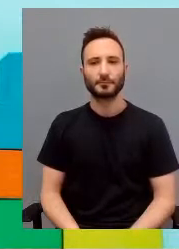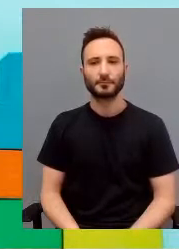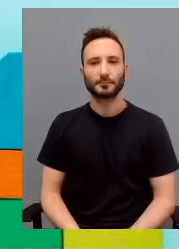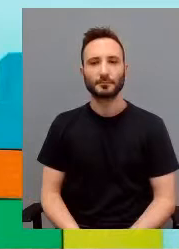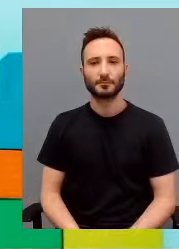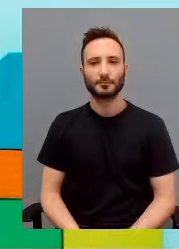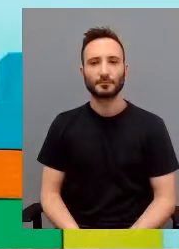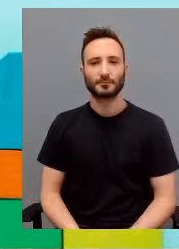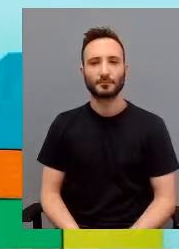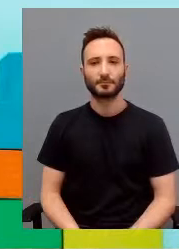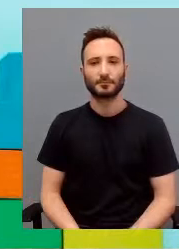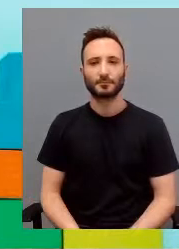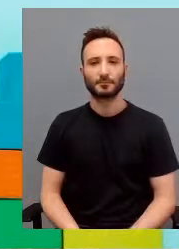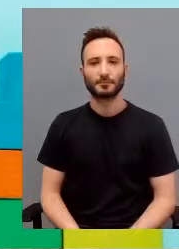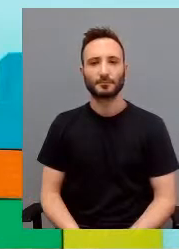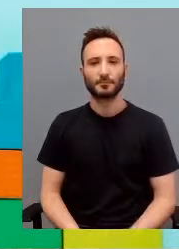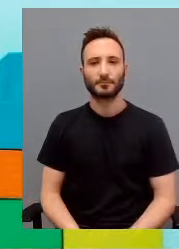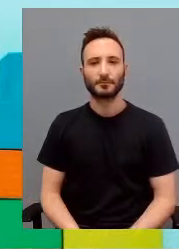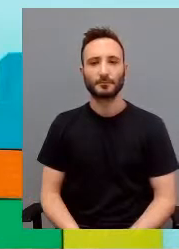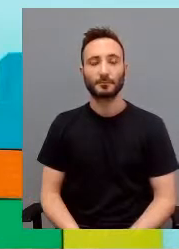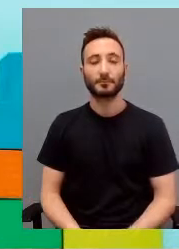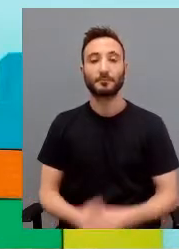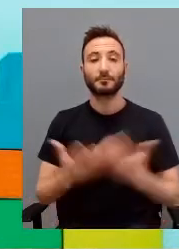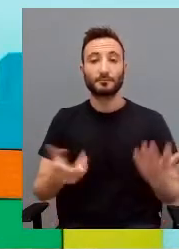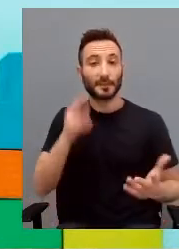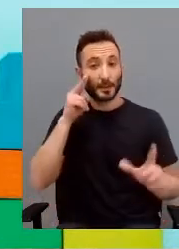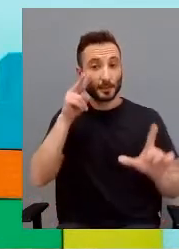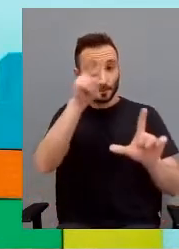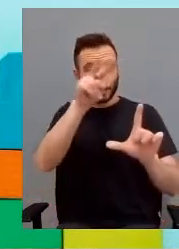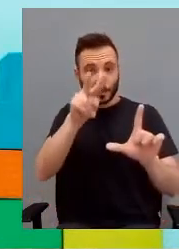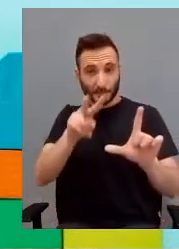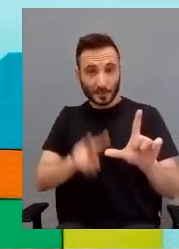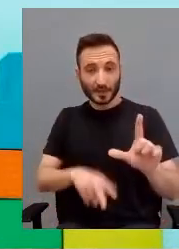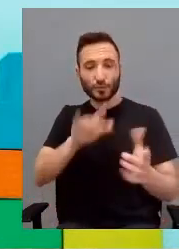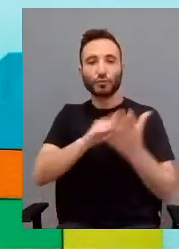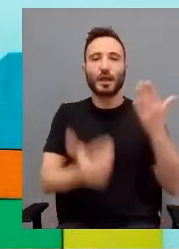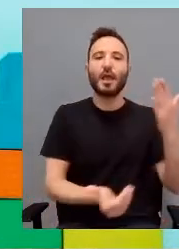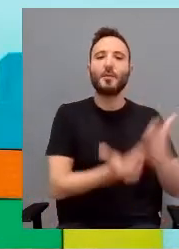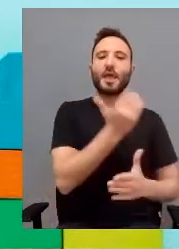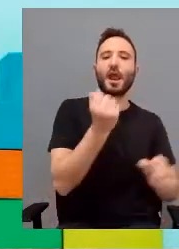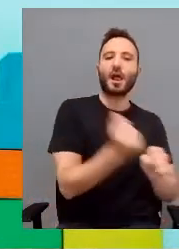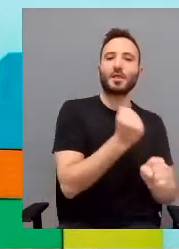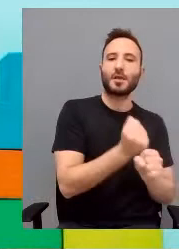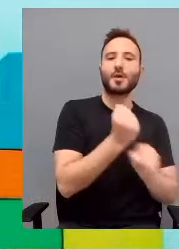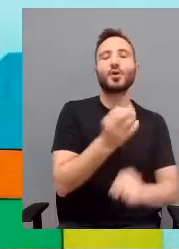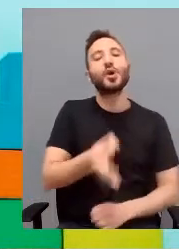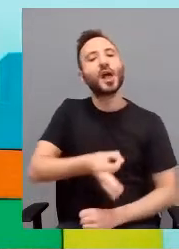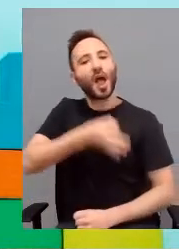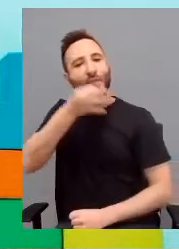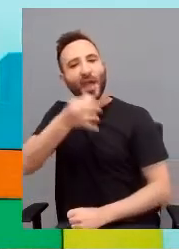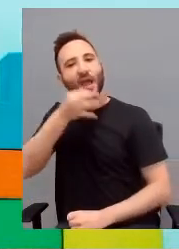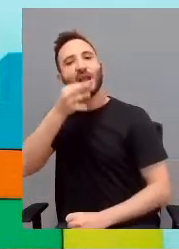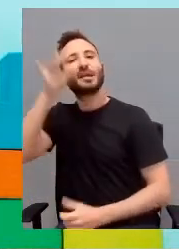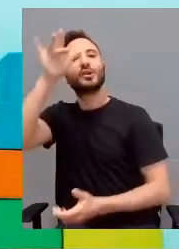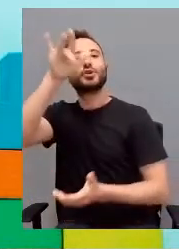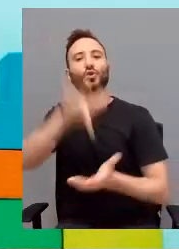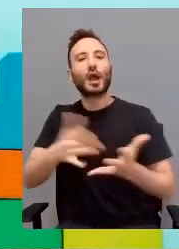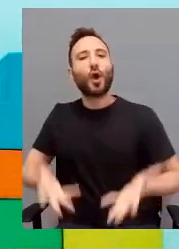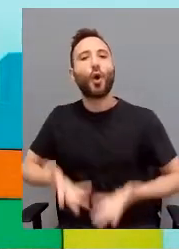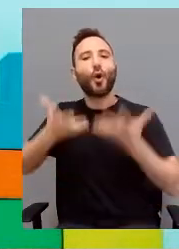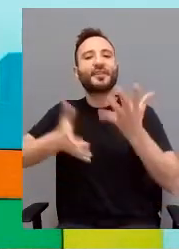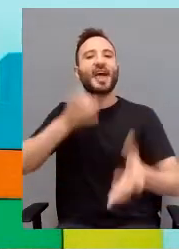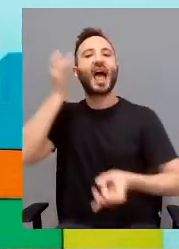dedicato allo sport come podéis ver por la mañana se trabaja por la tarde hai una offerta di attività